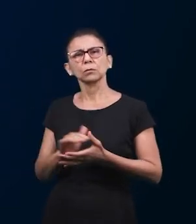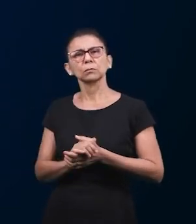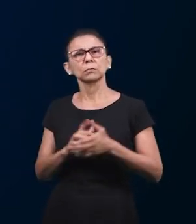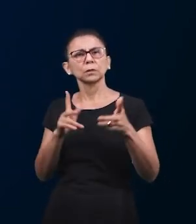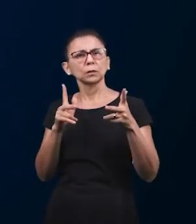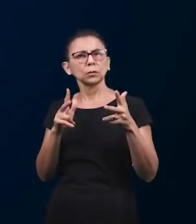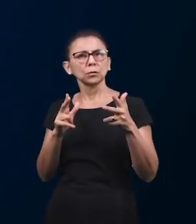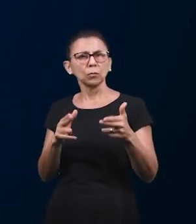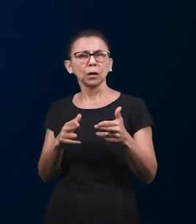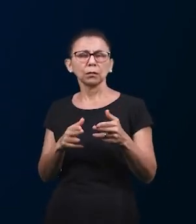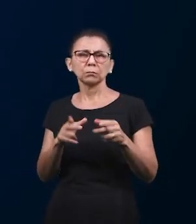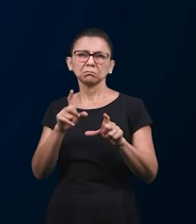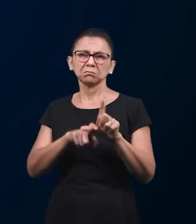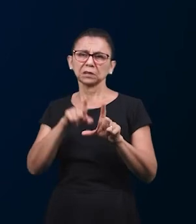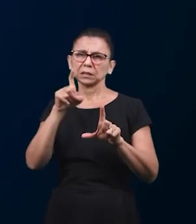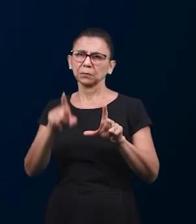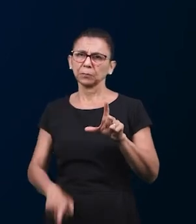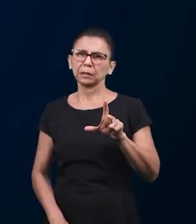физической